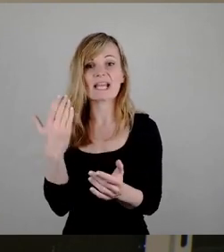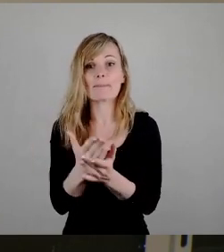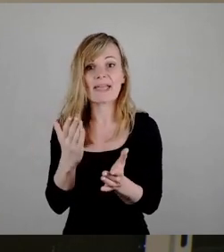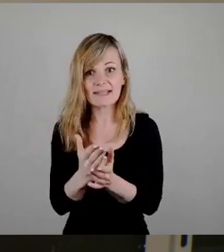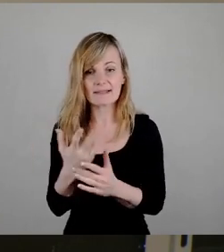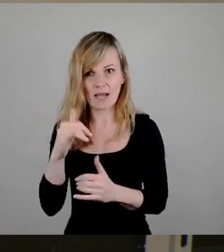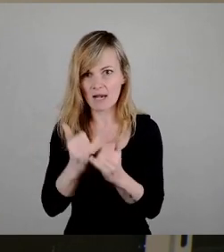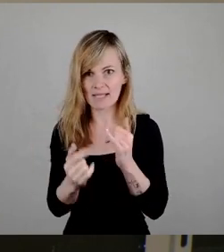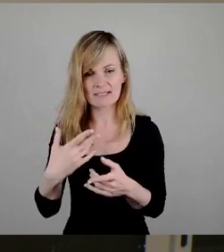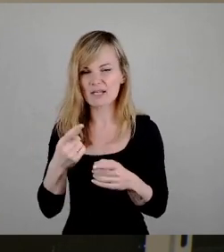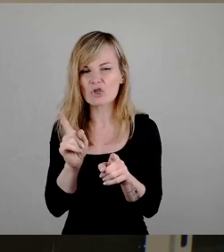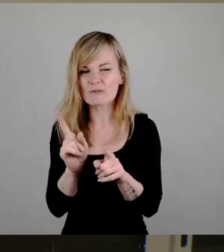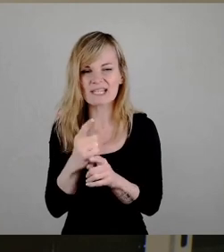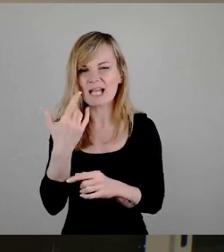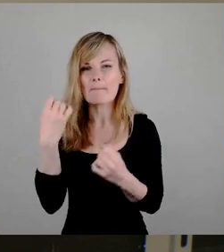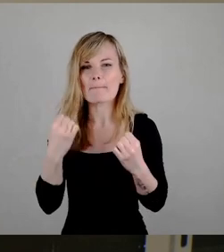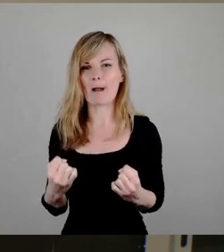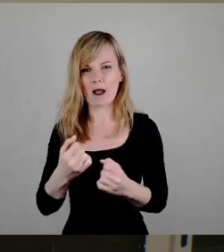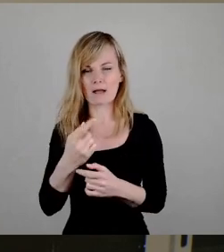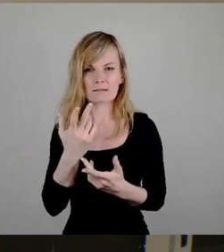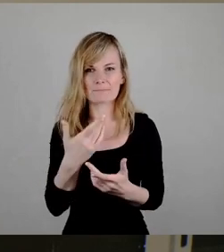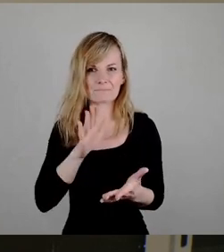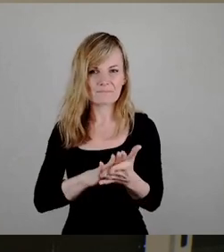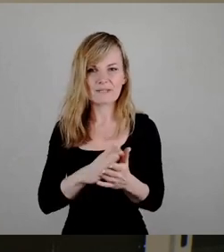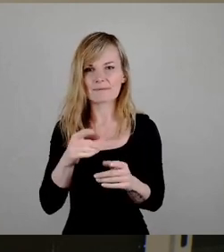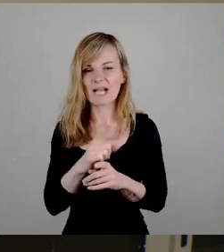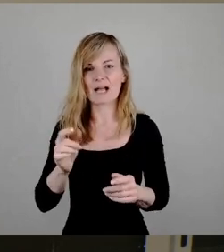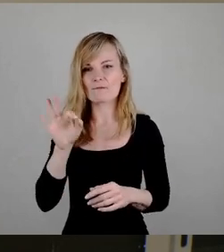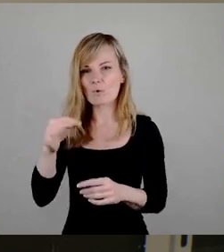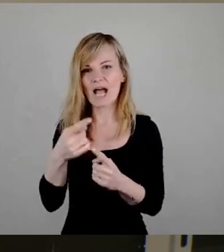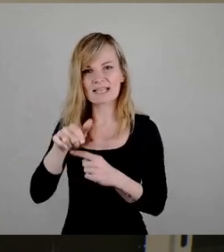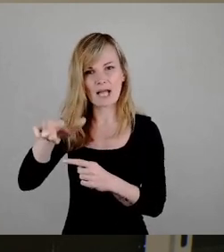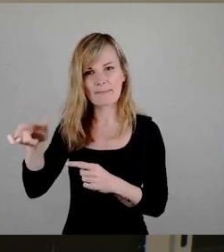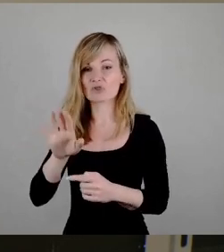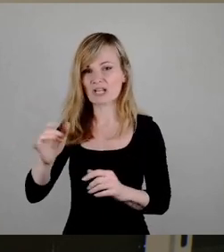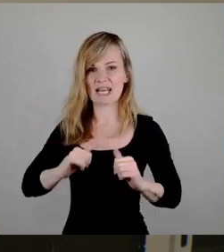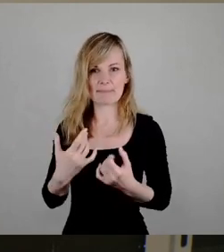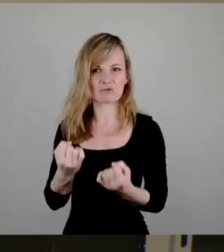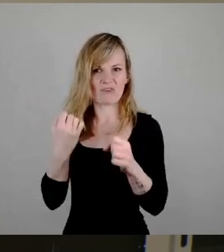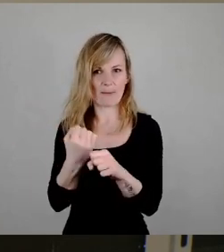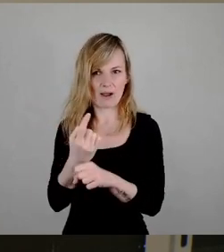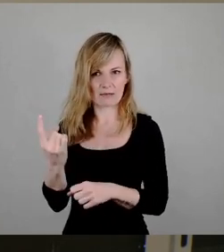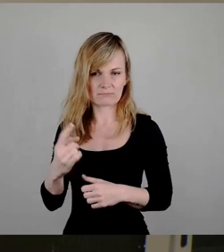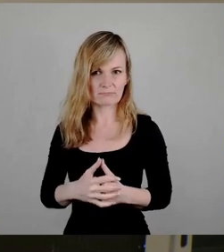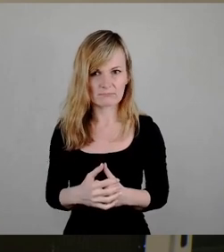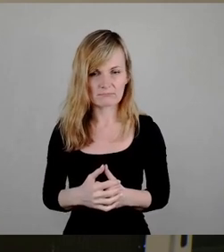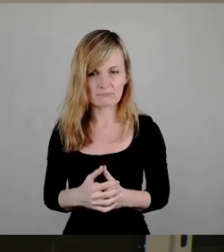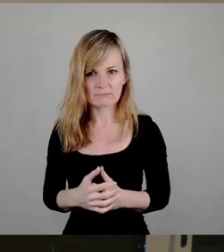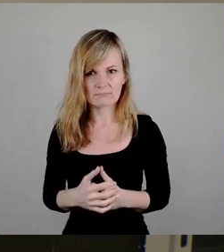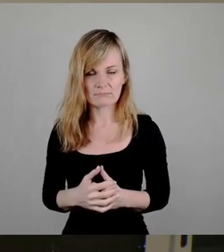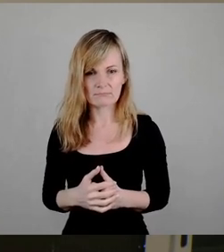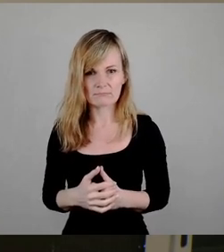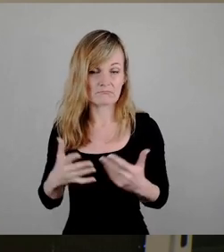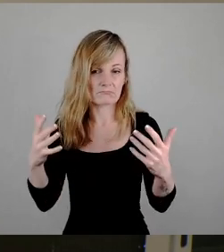Stückchen Macht, was ihnen bleibt, um Leuten das Leben schwer zu machen, die hier wahrscheinlich sich das Leben, einen